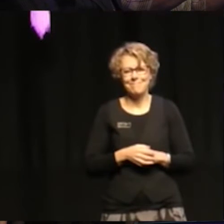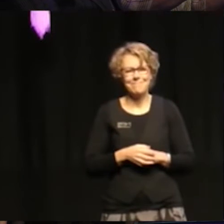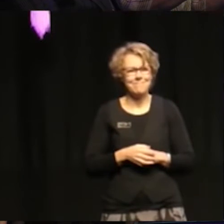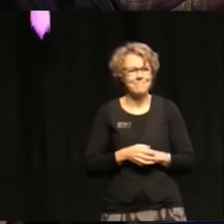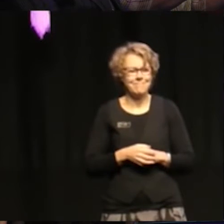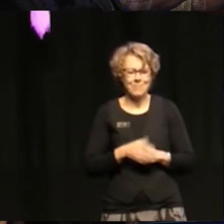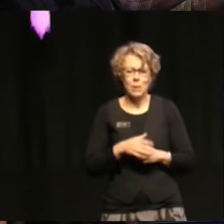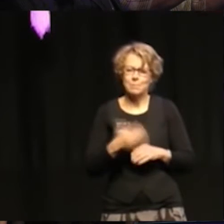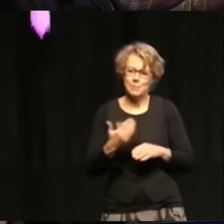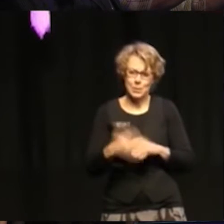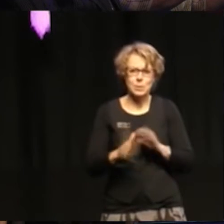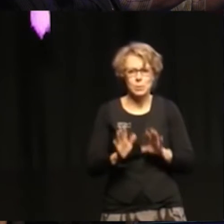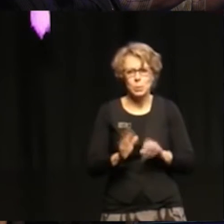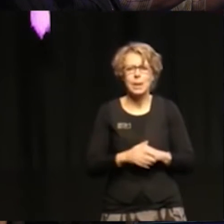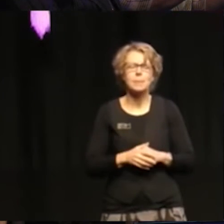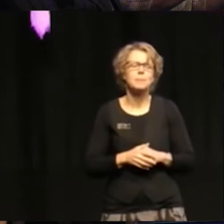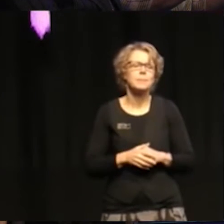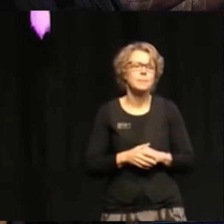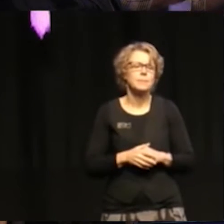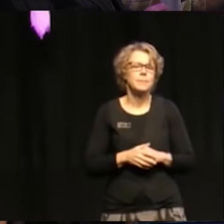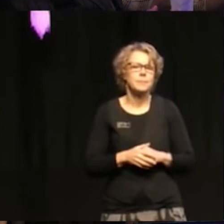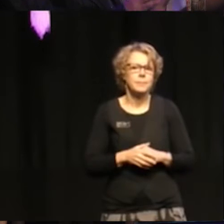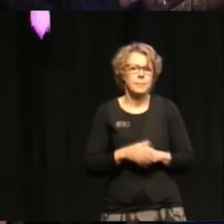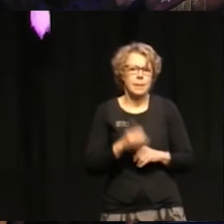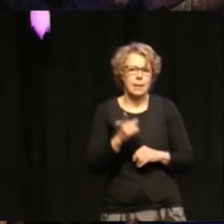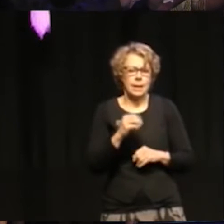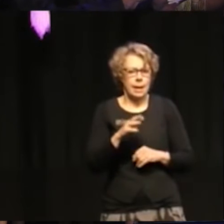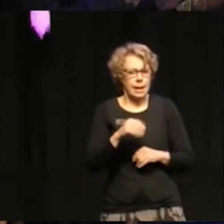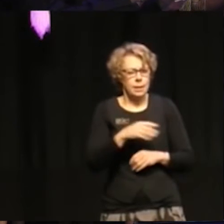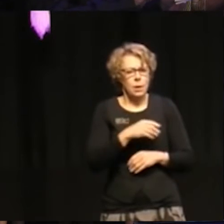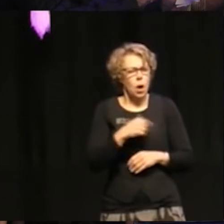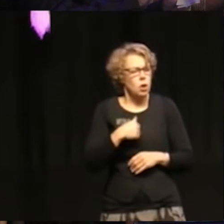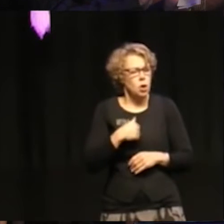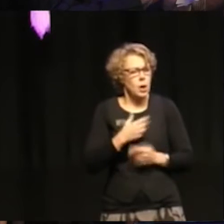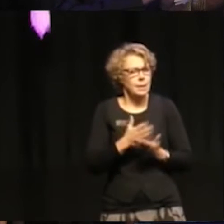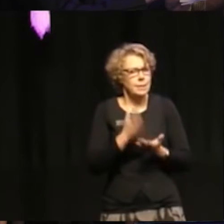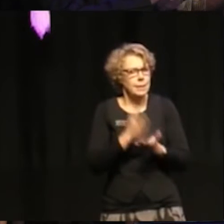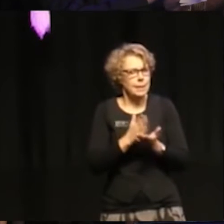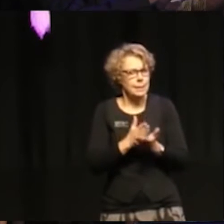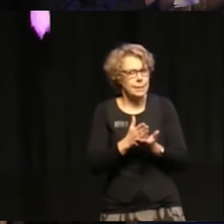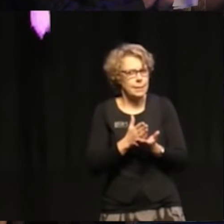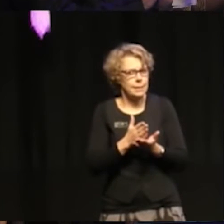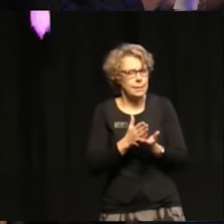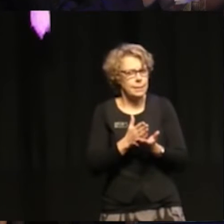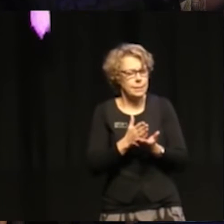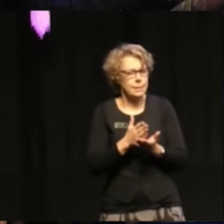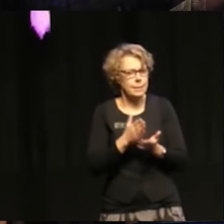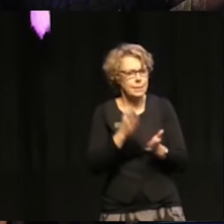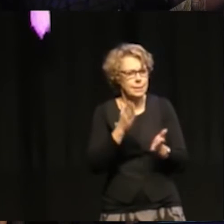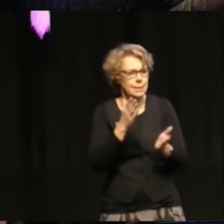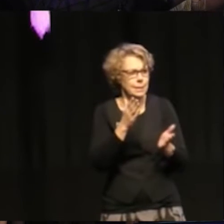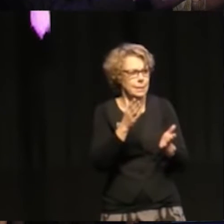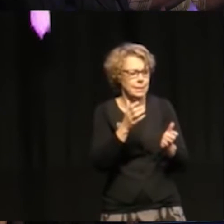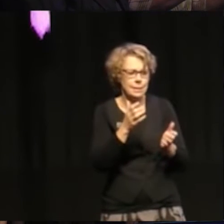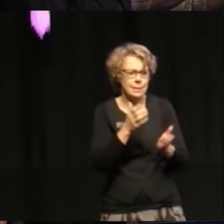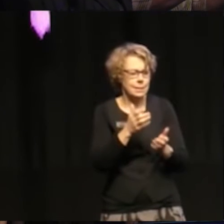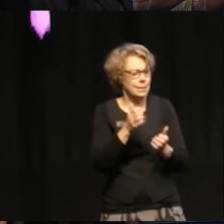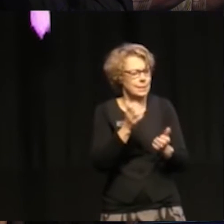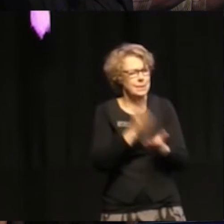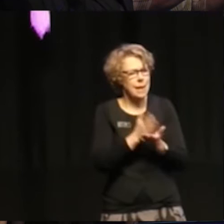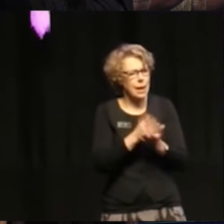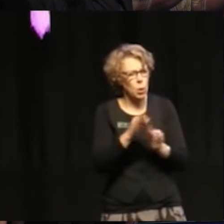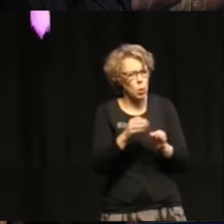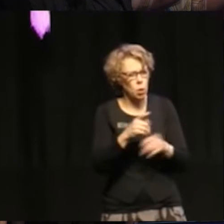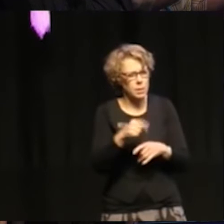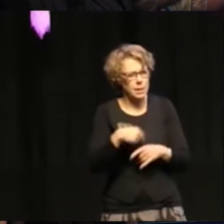Tack. Alltså jag är inte riktigt säker att ni har fått riktigt klart hur det nu fungerar. Alltså det är så att då